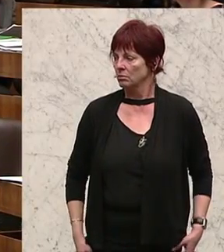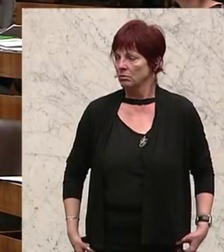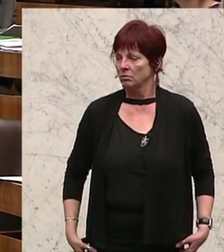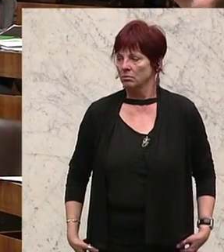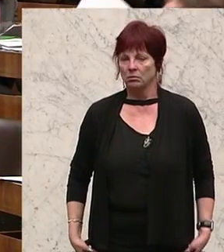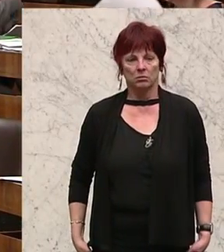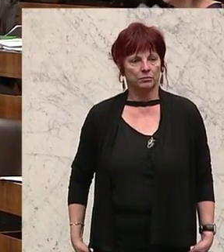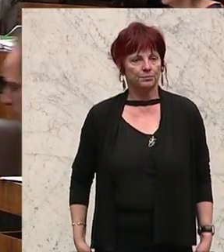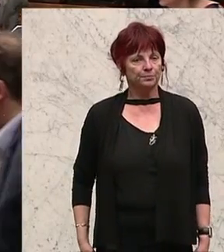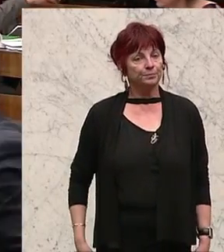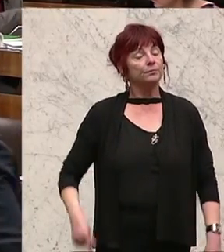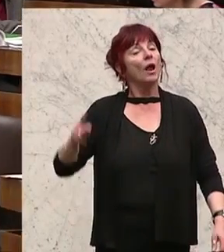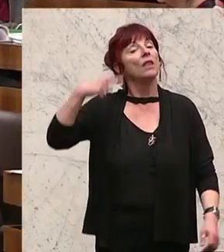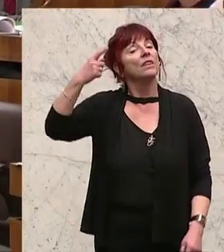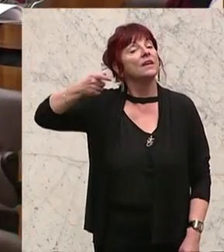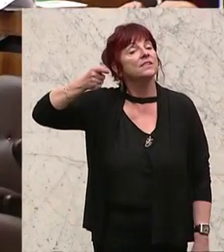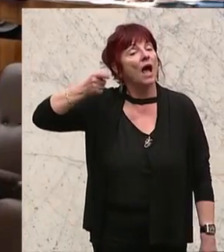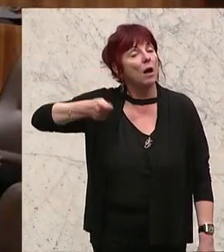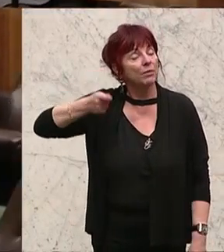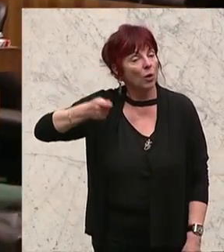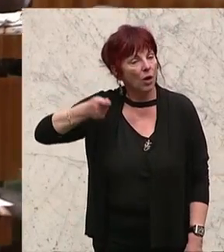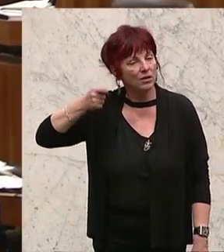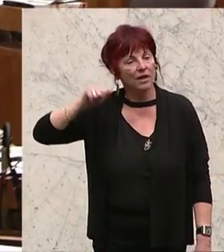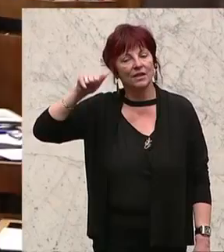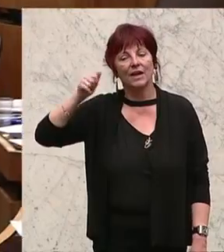Als nächster Herr Abgeordneter Harald Gernach, bitte.